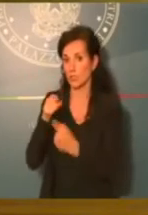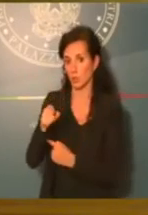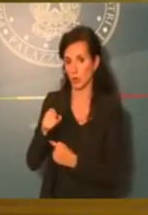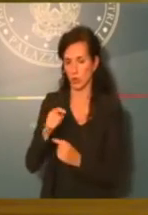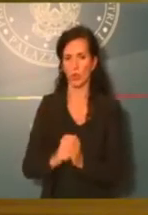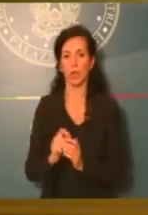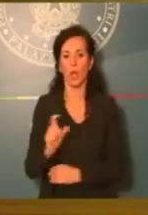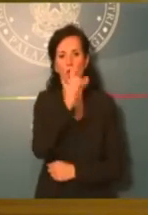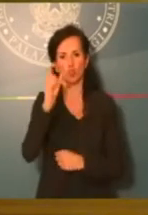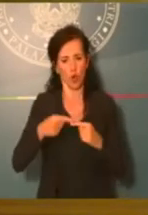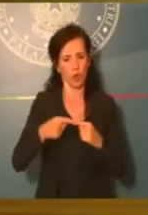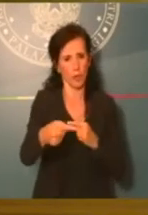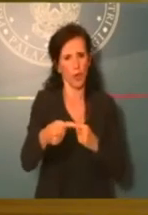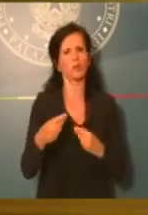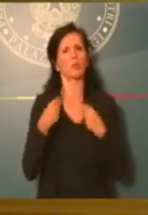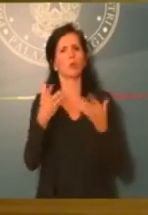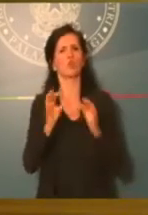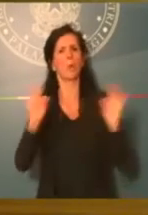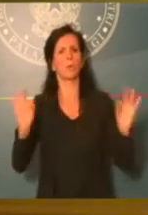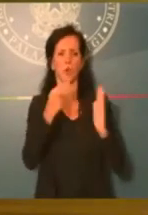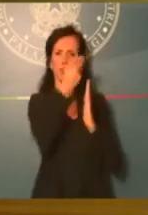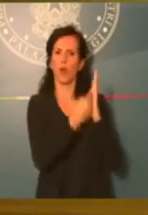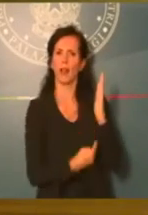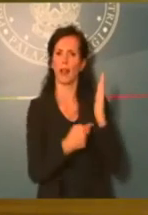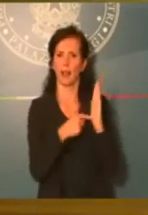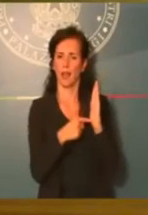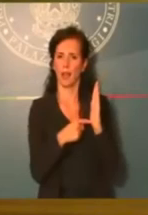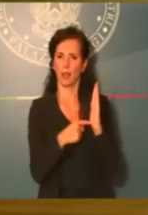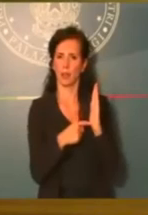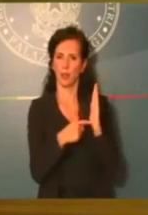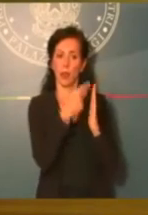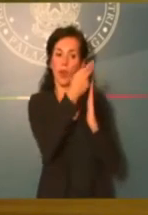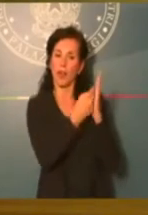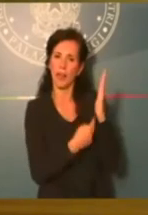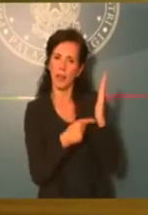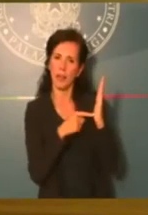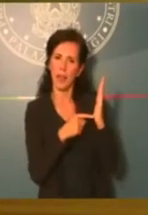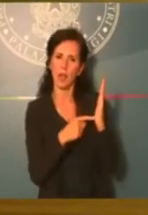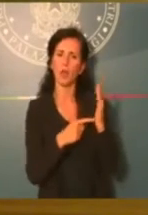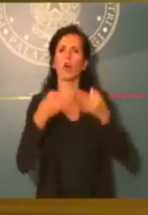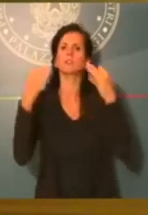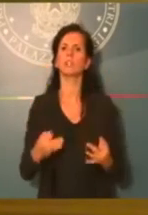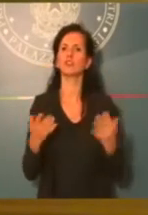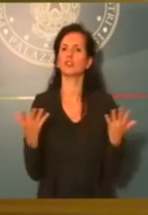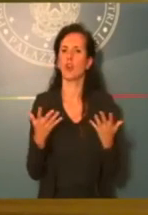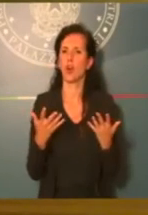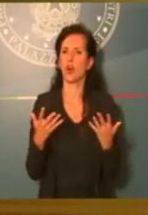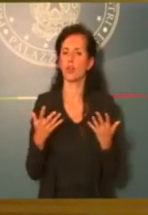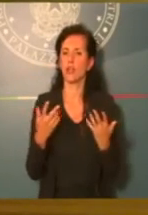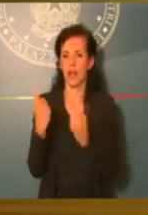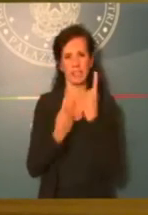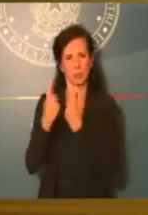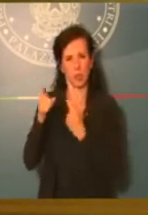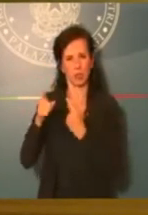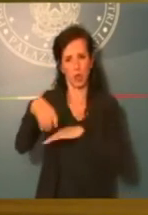non solo vi forniremo l'elenco di quanto è deciso sulle questioni commissariali nel Consiglio dei Ministri, ma anche